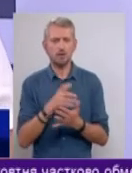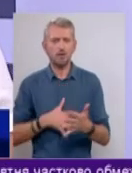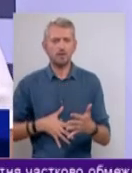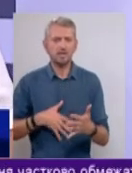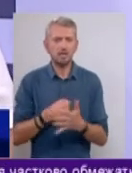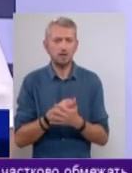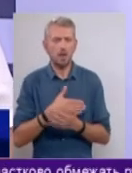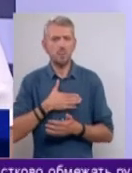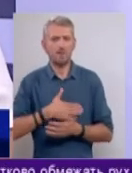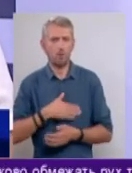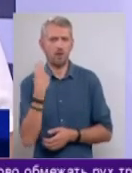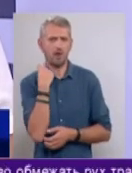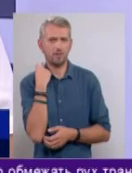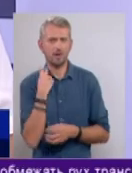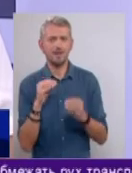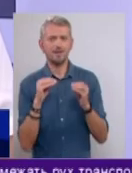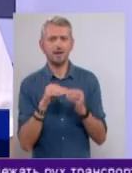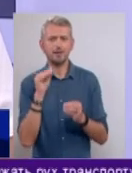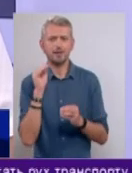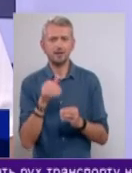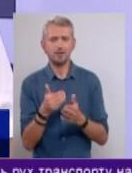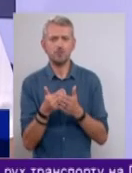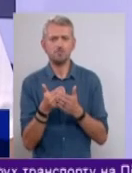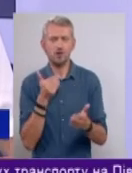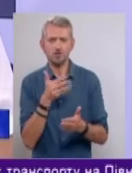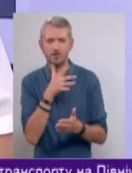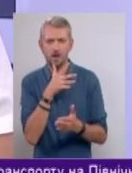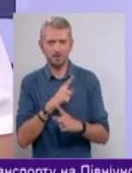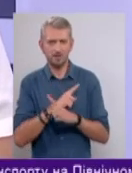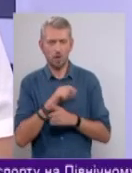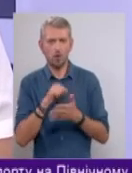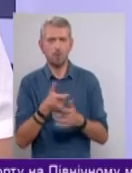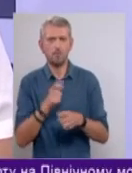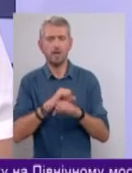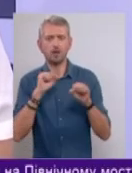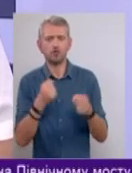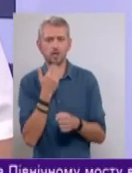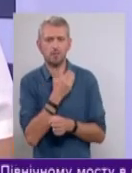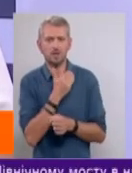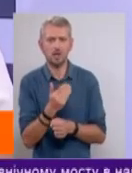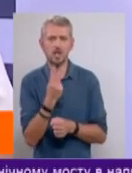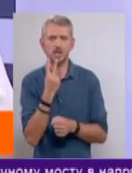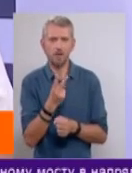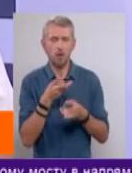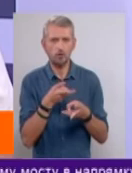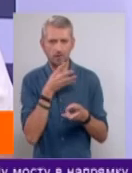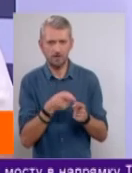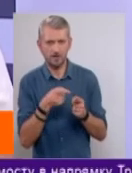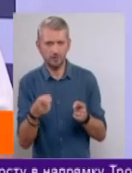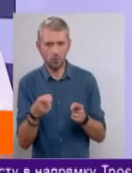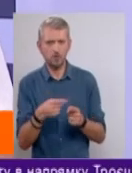довольной Англии. 10 тисяч преждевременных смертей от переохлаждения за последні два отопительних сезона.